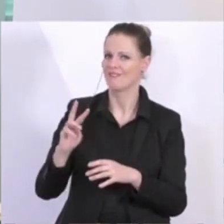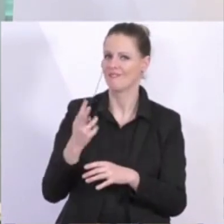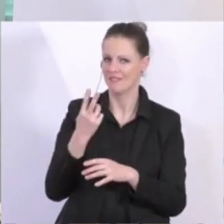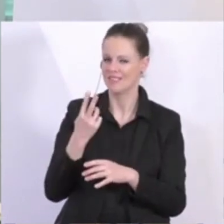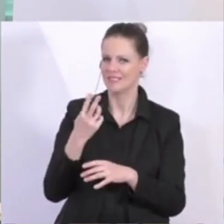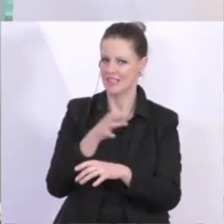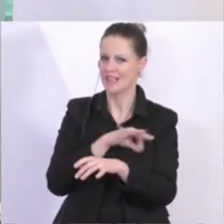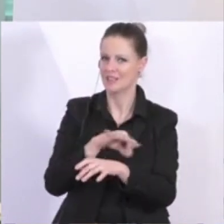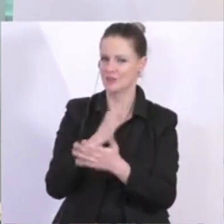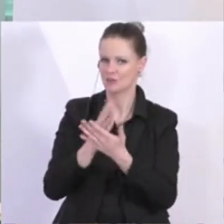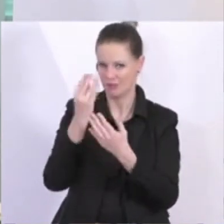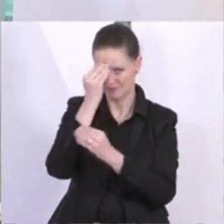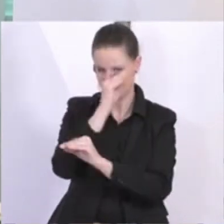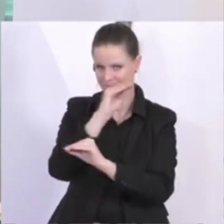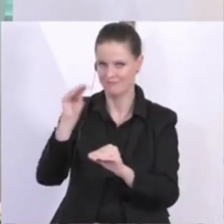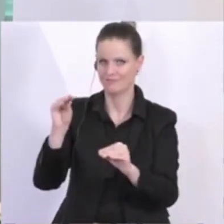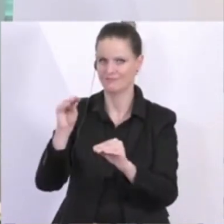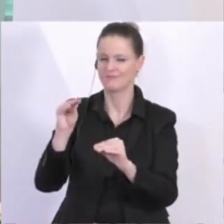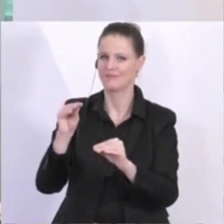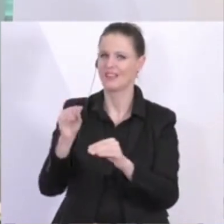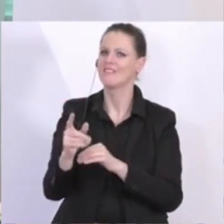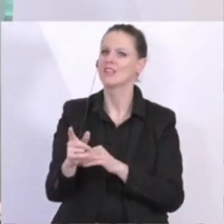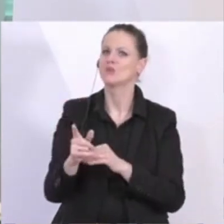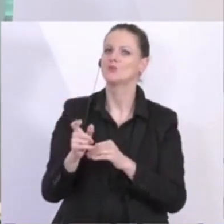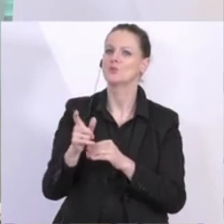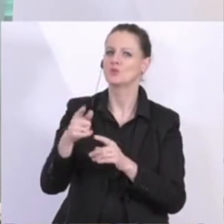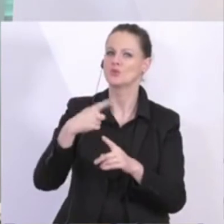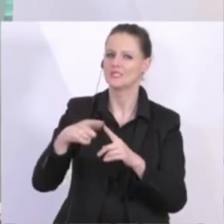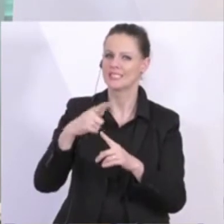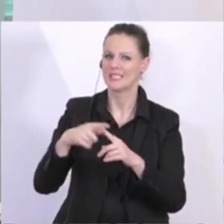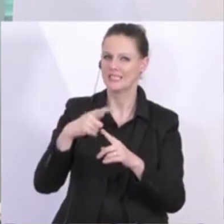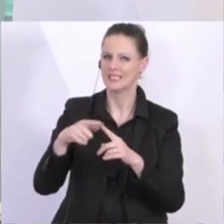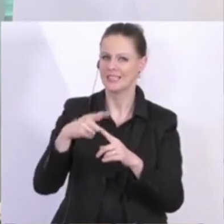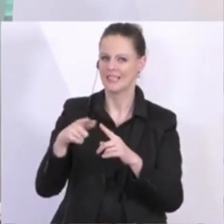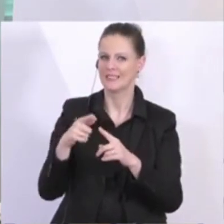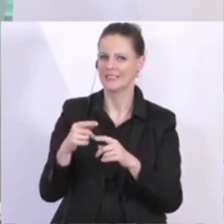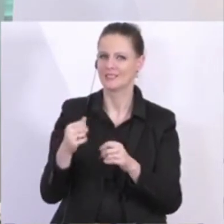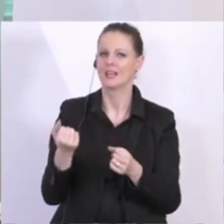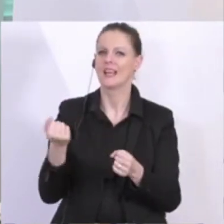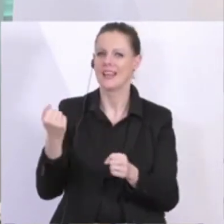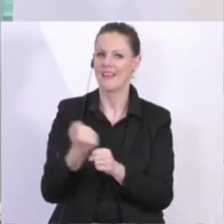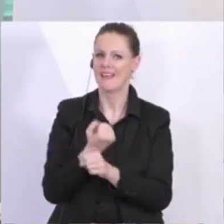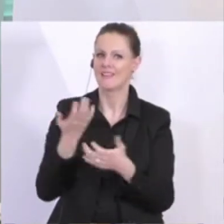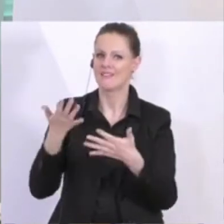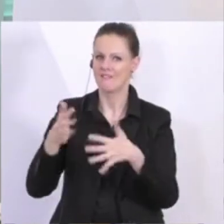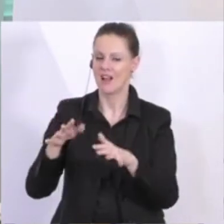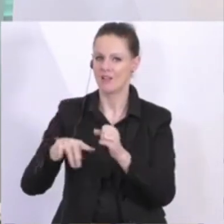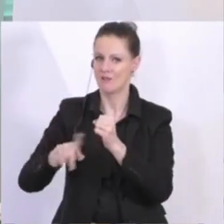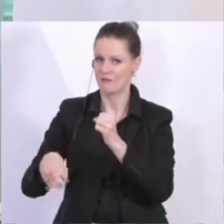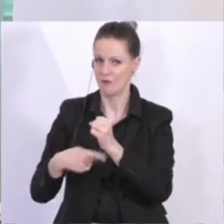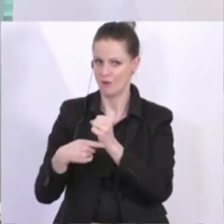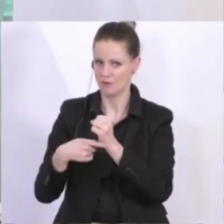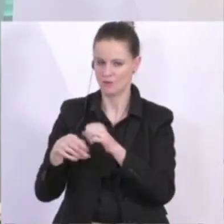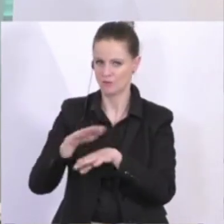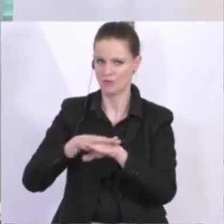bereits gesagt hat, um einen Zuschusskreditvertrag. Das heißt, es wird ein Kredit beantragt von